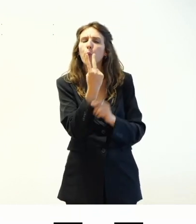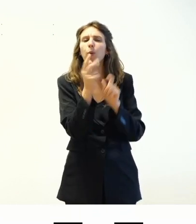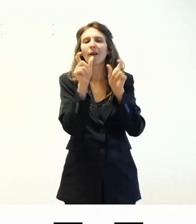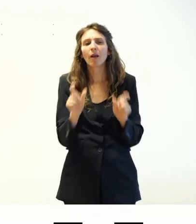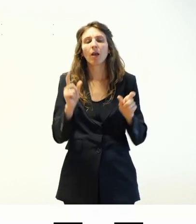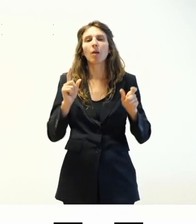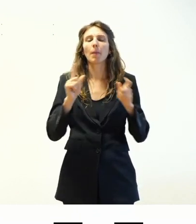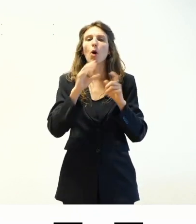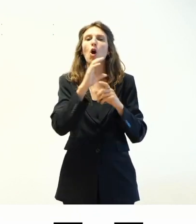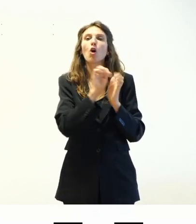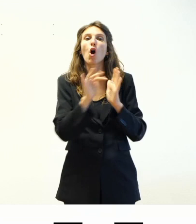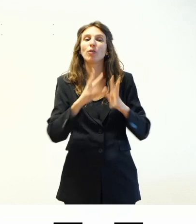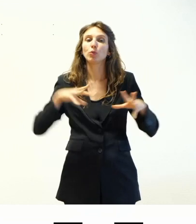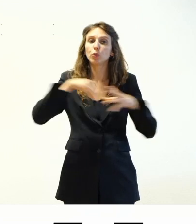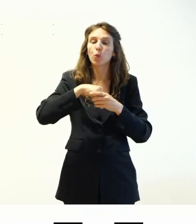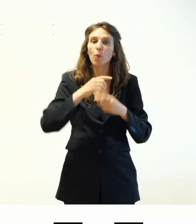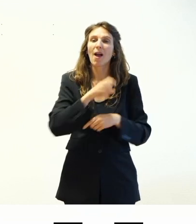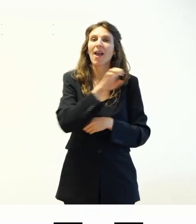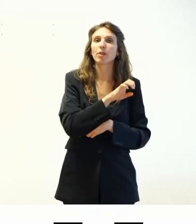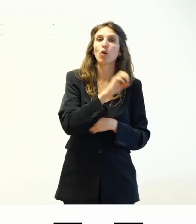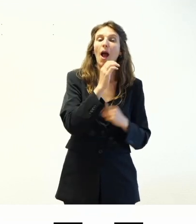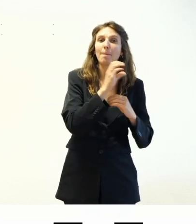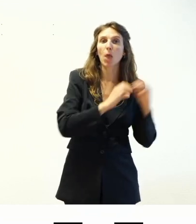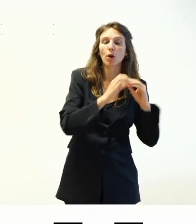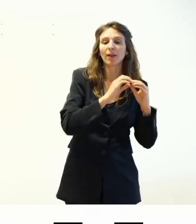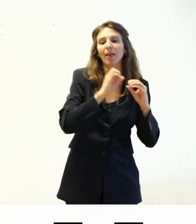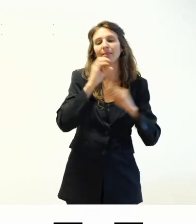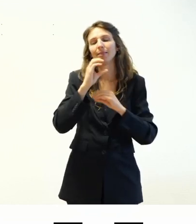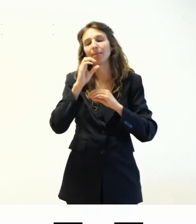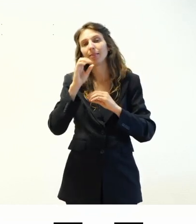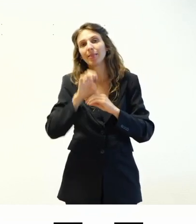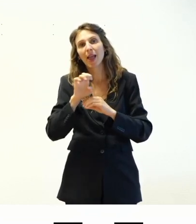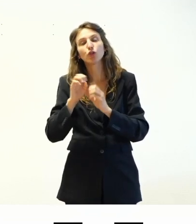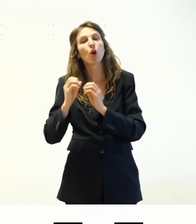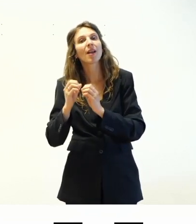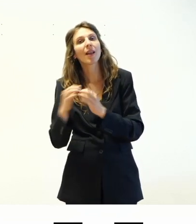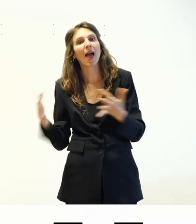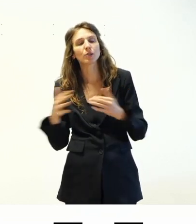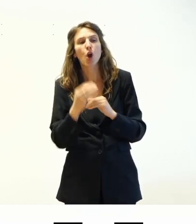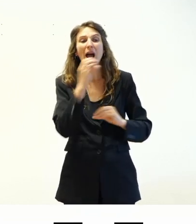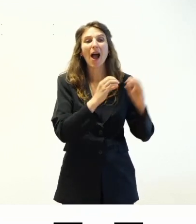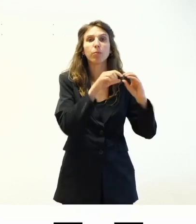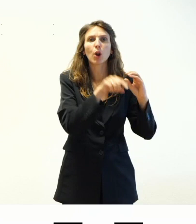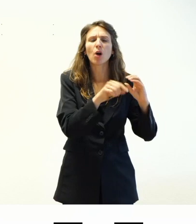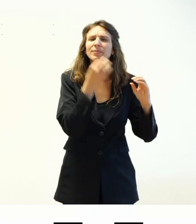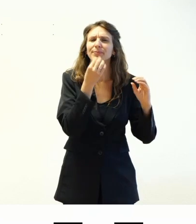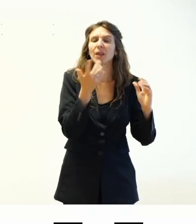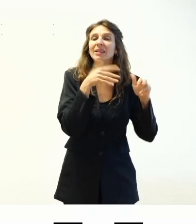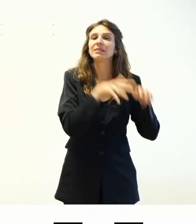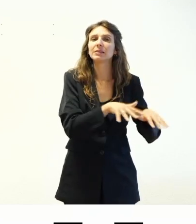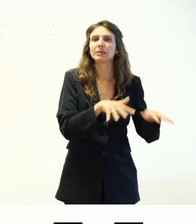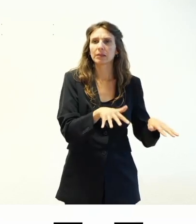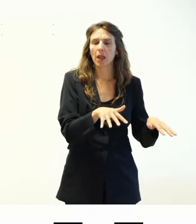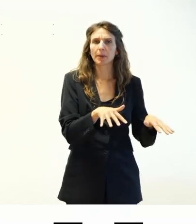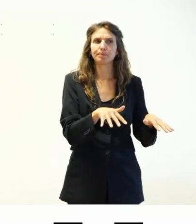del core di WordPress sono l'editor a blocchi e l'editor classico. L'editor a blocchi è un sistema che utilizza, è